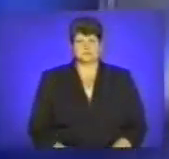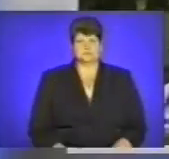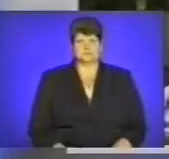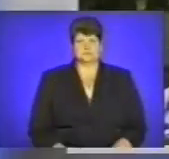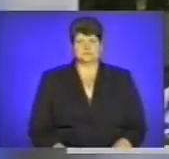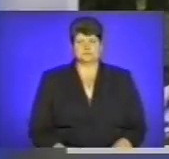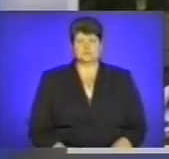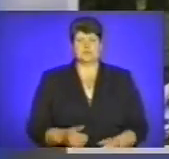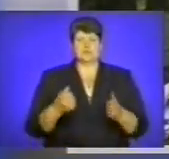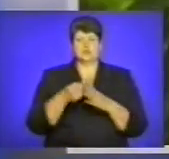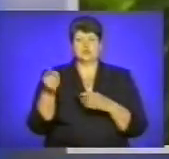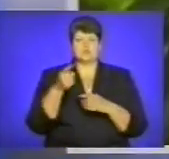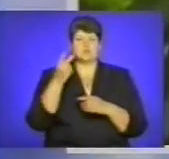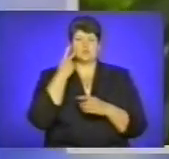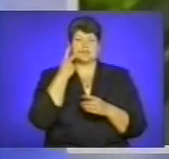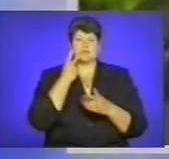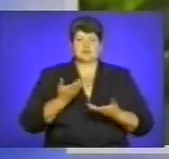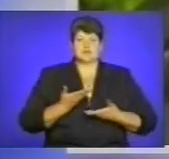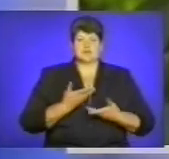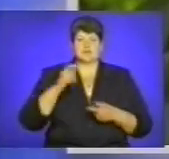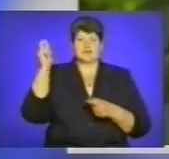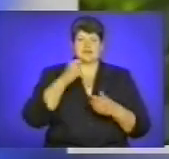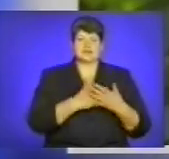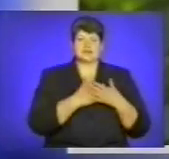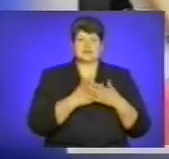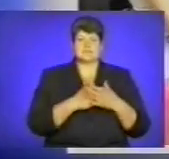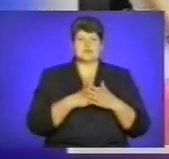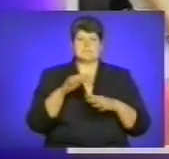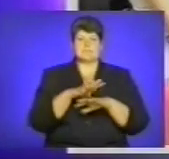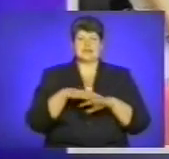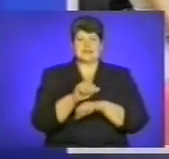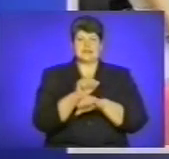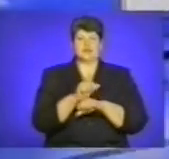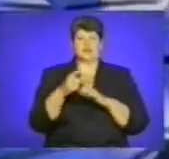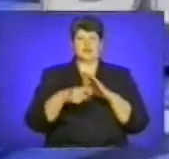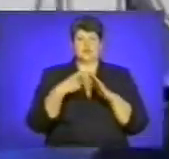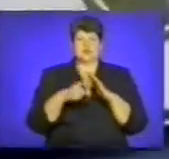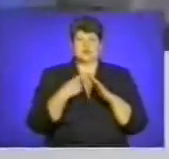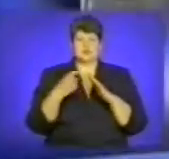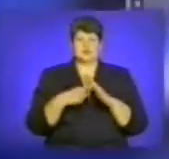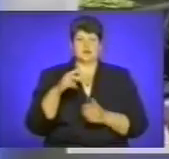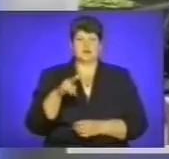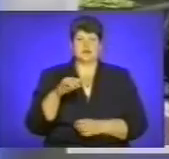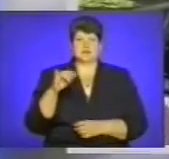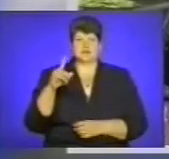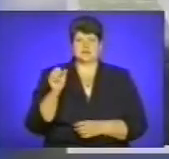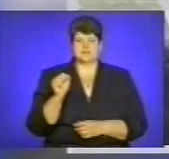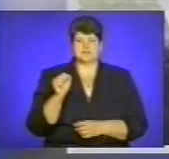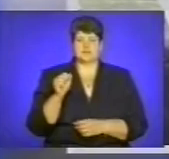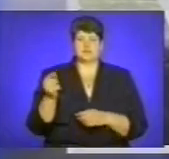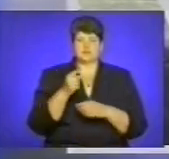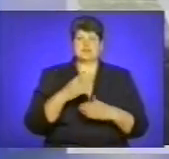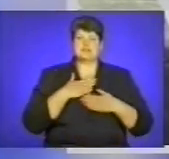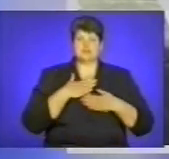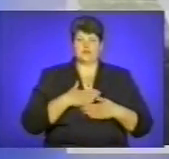До Тернополя на постійне проживання приїхала активістка Байдана з Донеччини Ліза Шапошник. Тернополяни задоволені